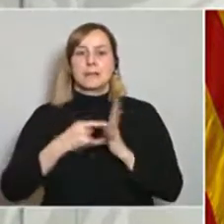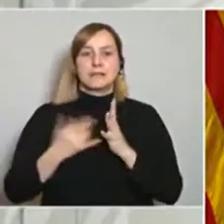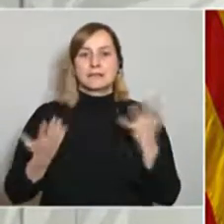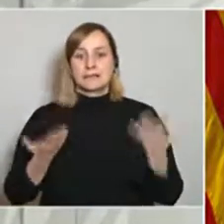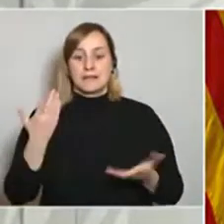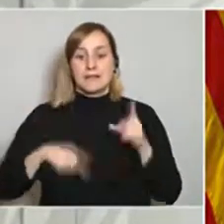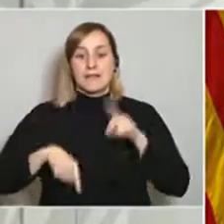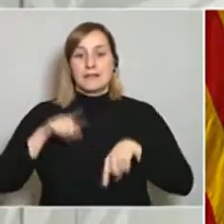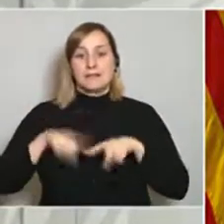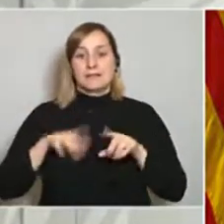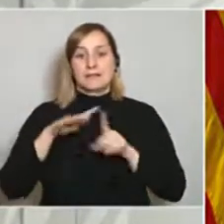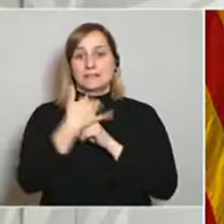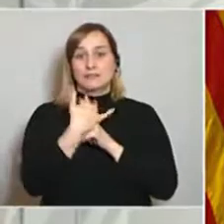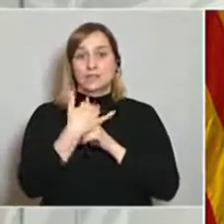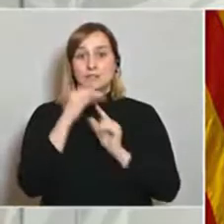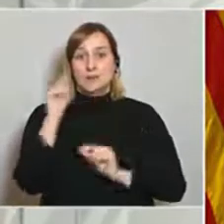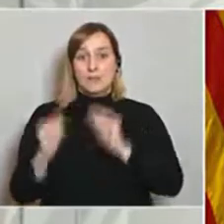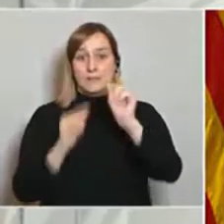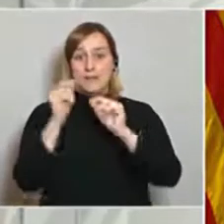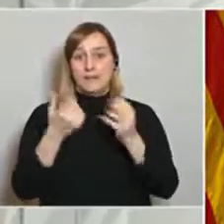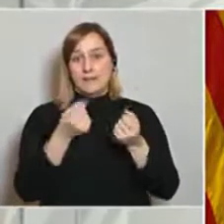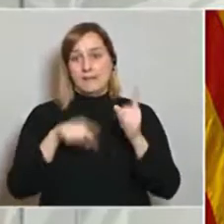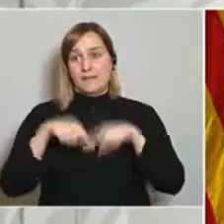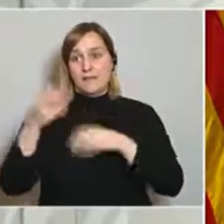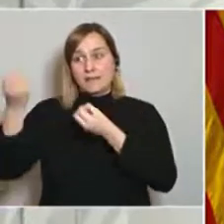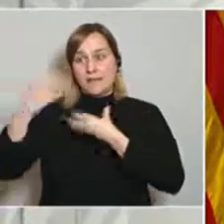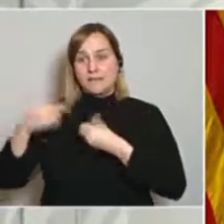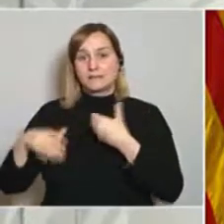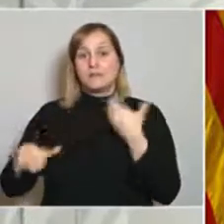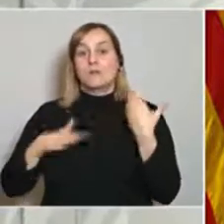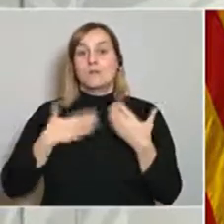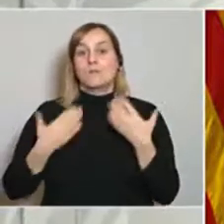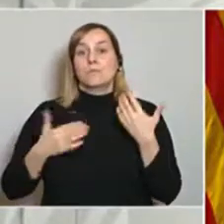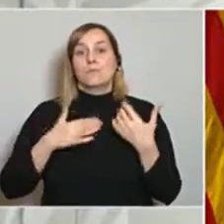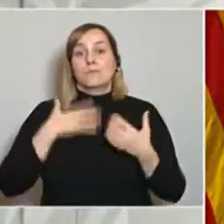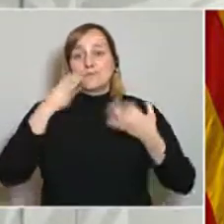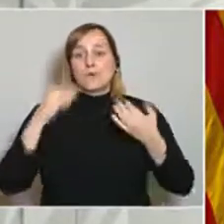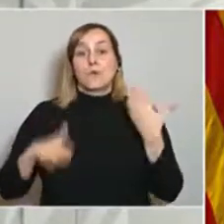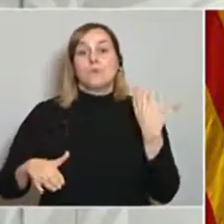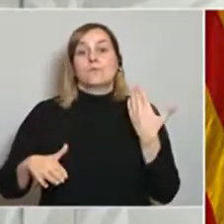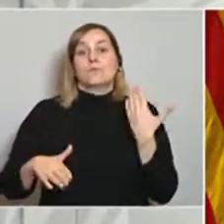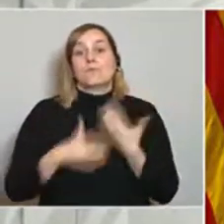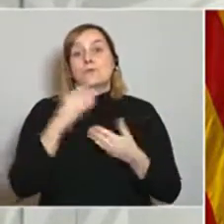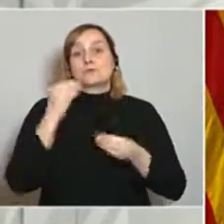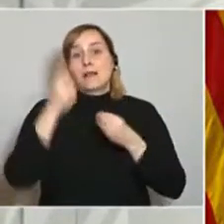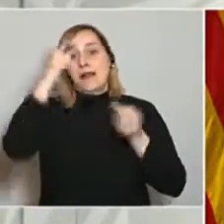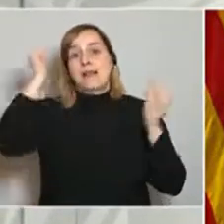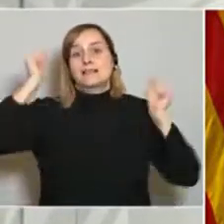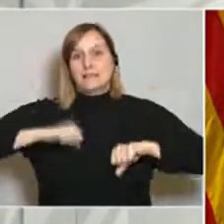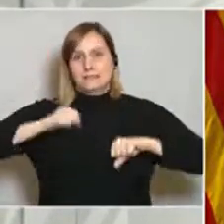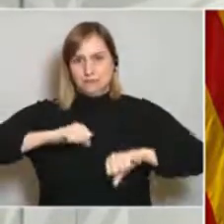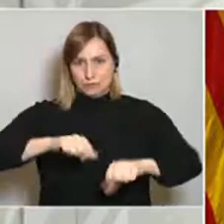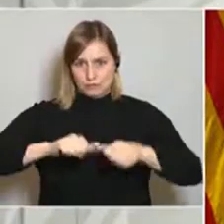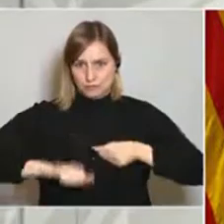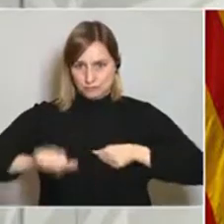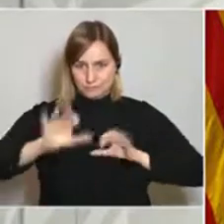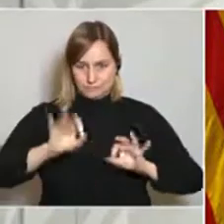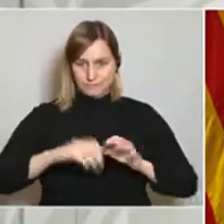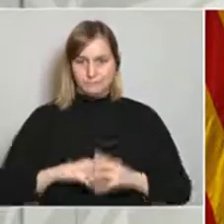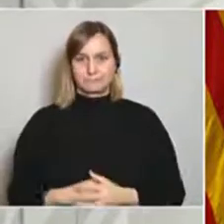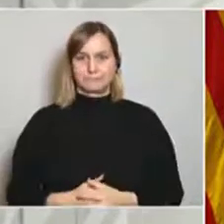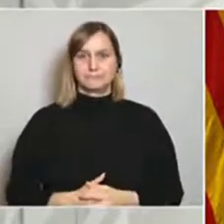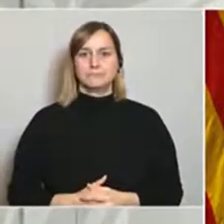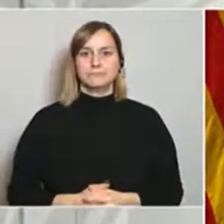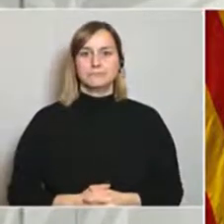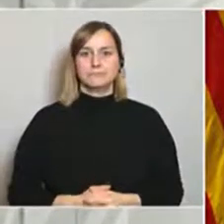epidemiològica i de les dades poder prendre aquestes millors decisions. Avui estem